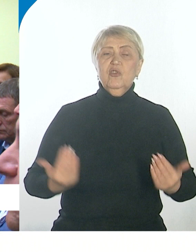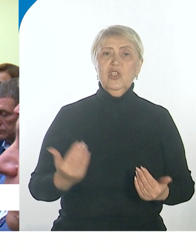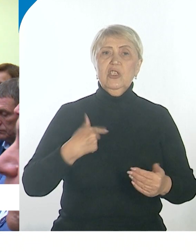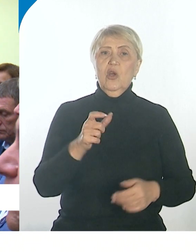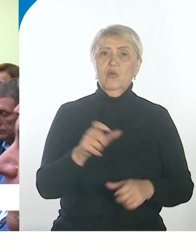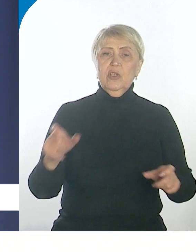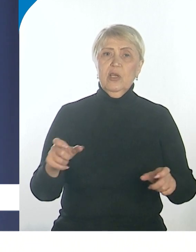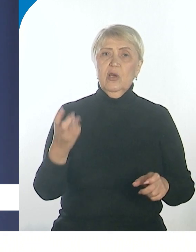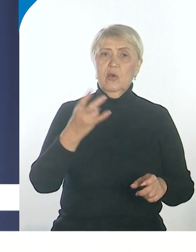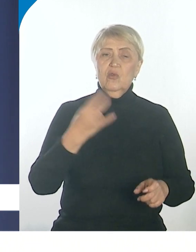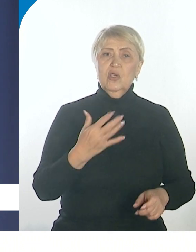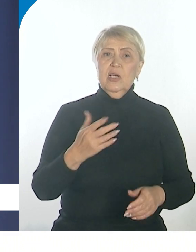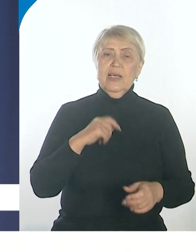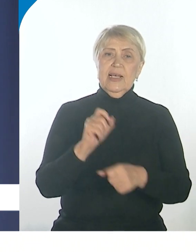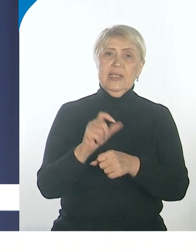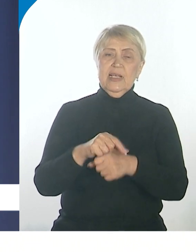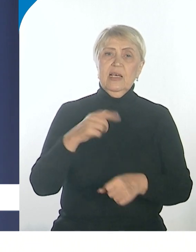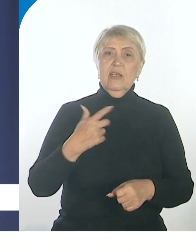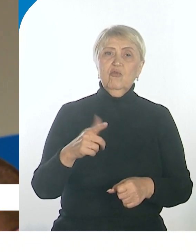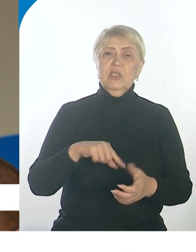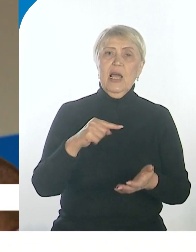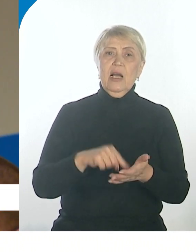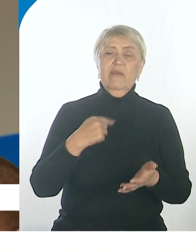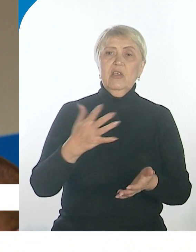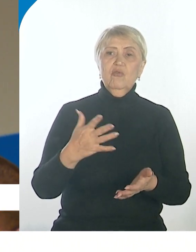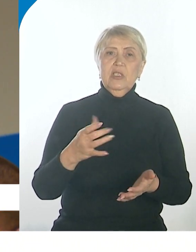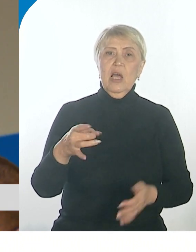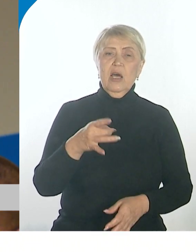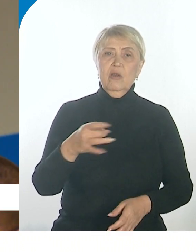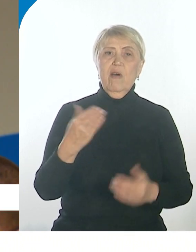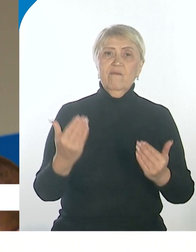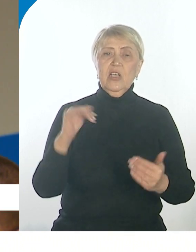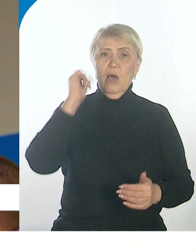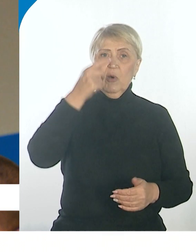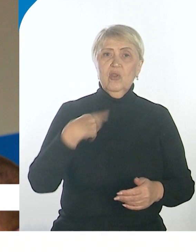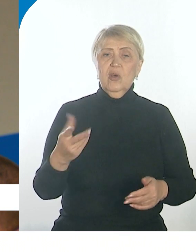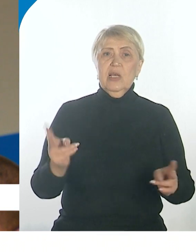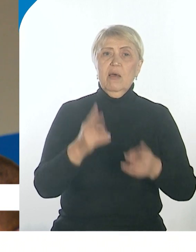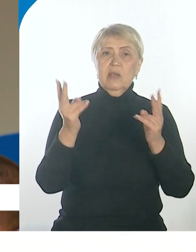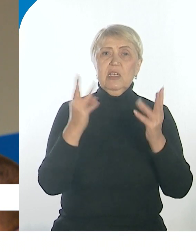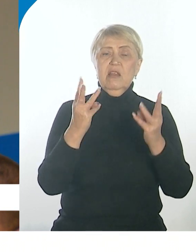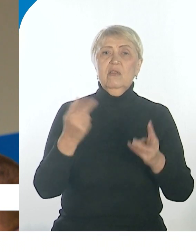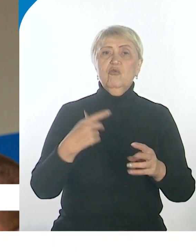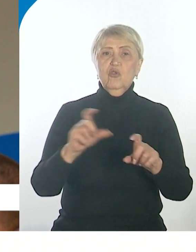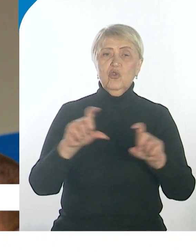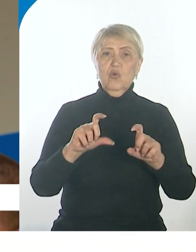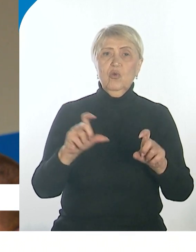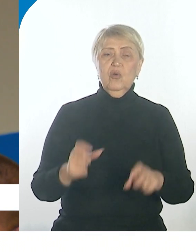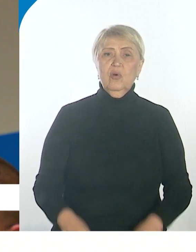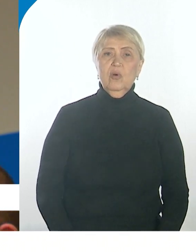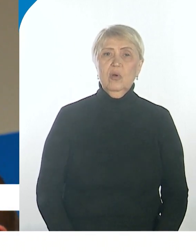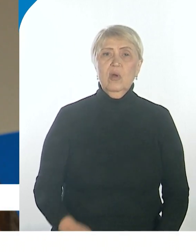воспользоваться ситуацией и задали вопросы главе региона. У нас в этом году сгорела школа. Очень печальные для нас